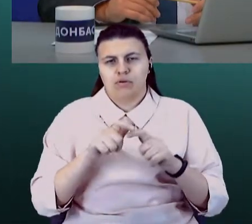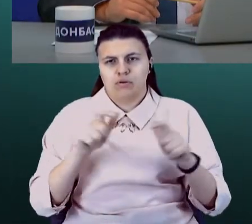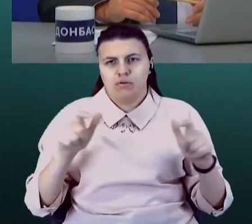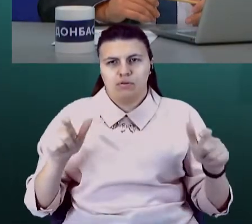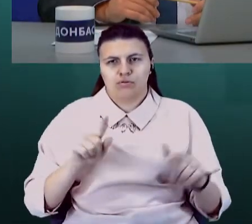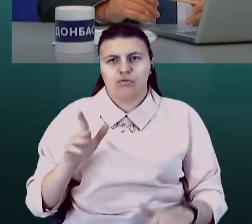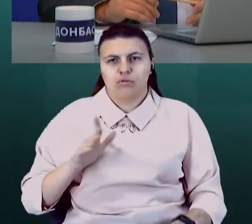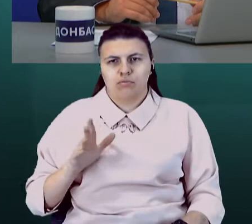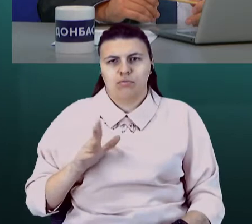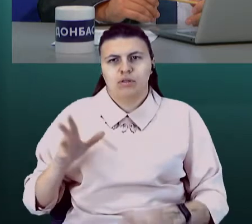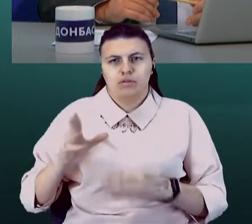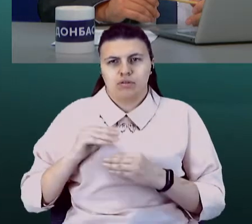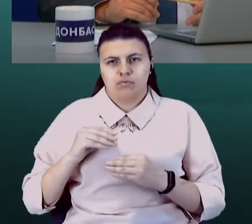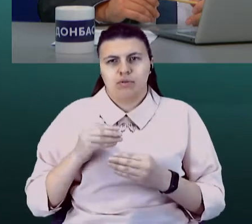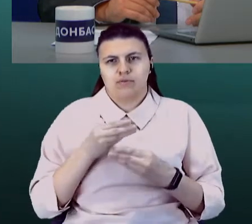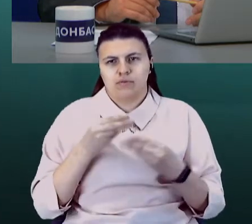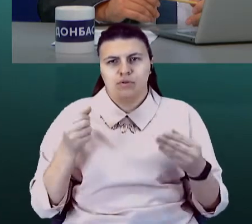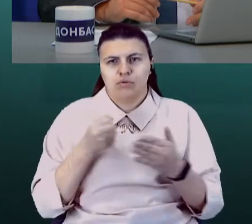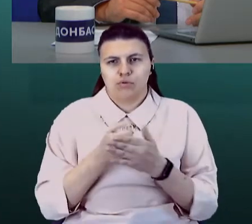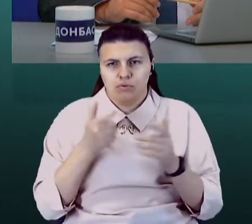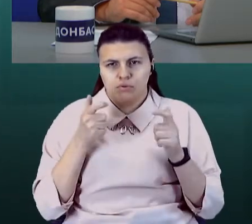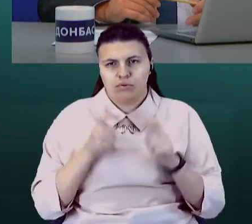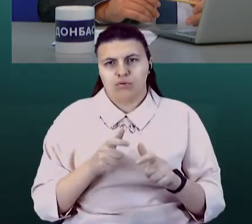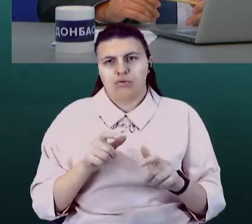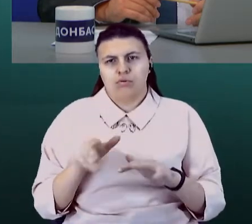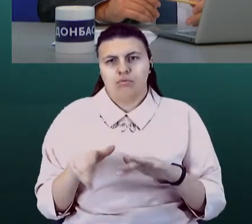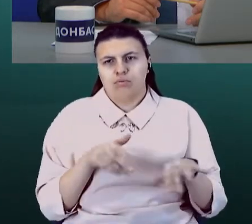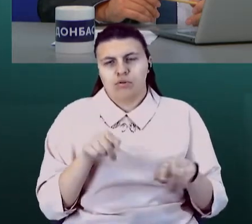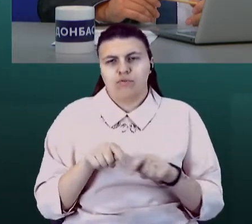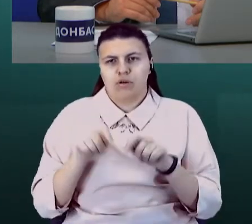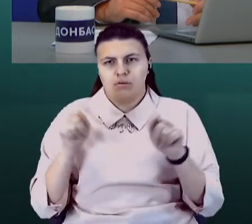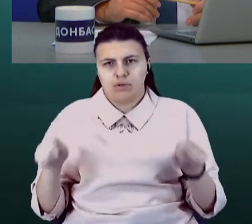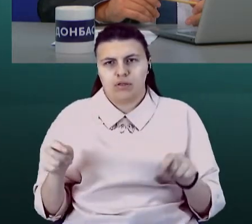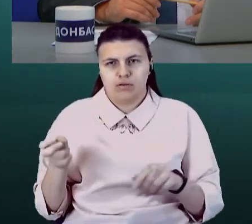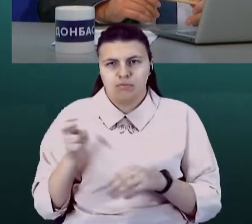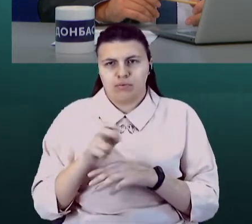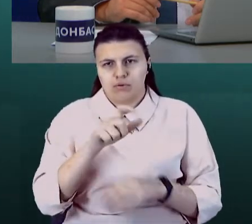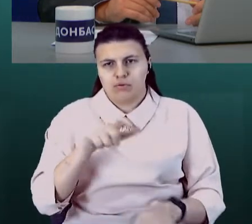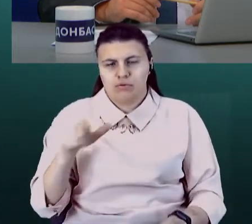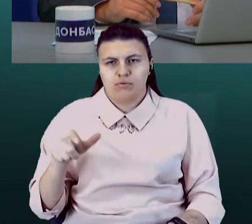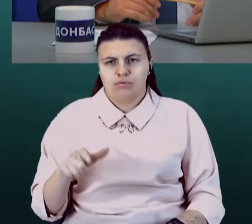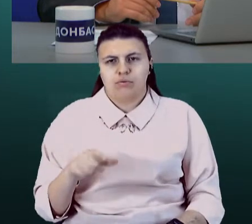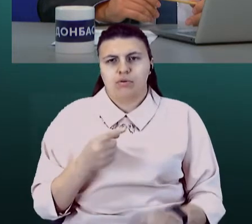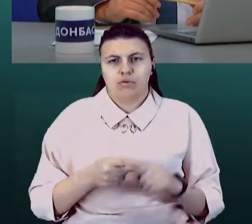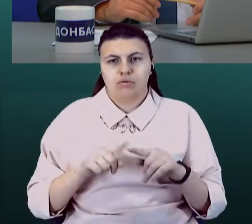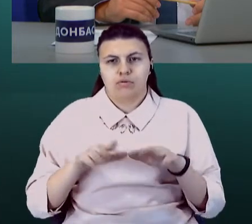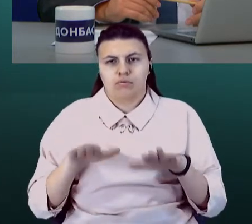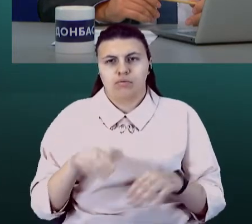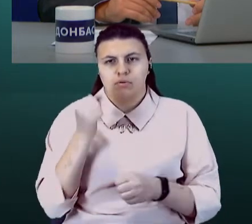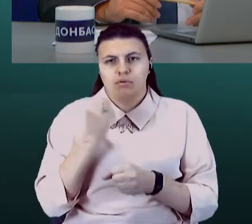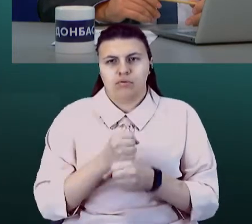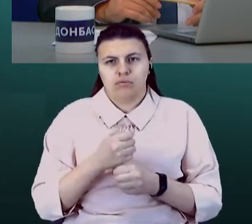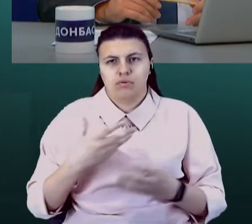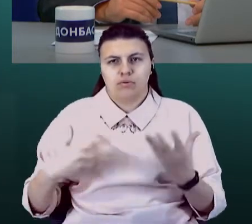весною до карантинна, які прийшли до нас після того, як ми відкрилися. Це роботи місця, за яке їхній теж